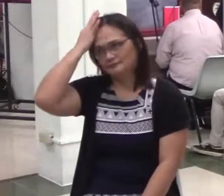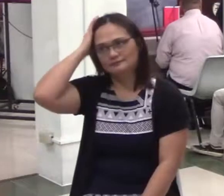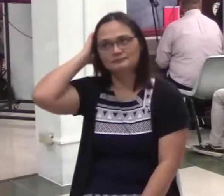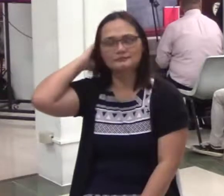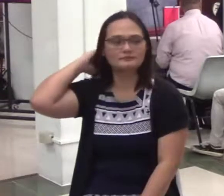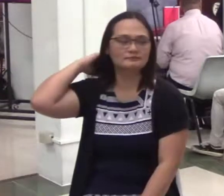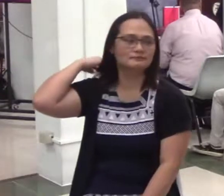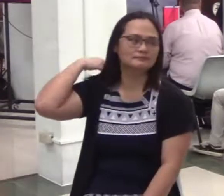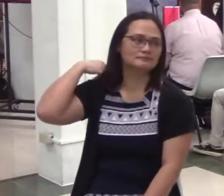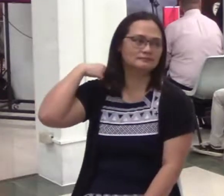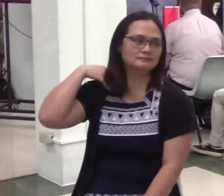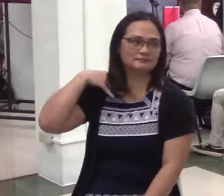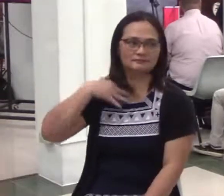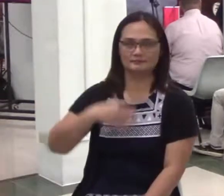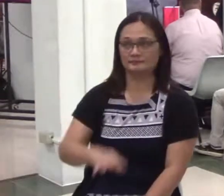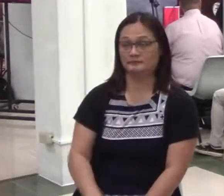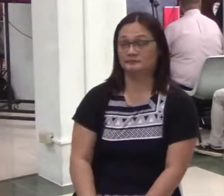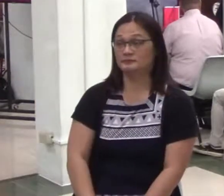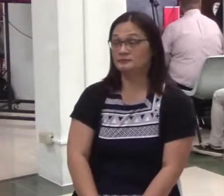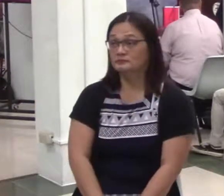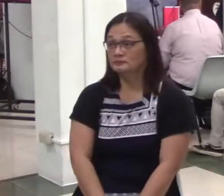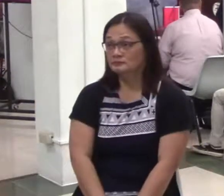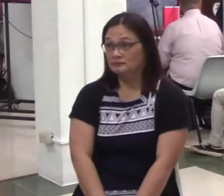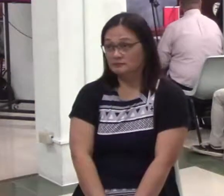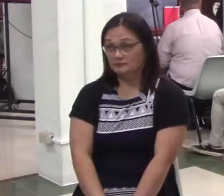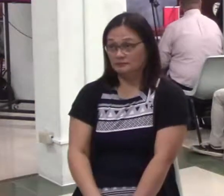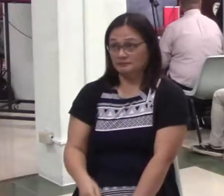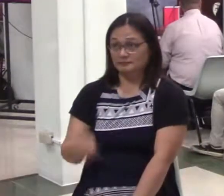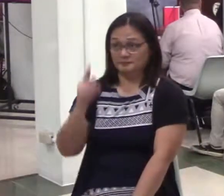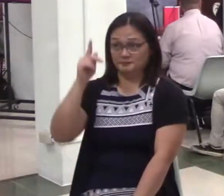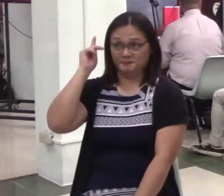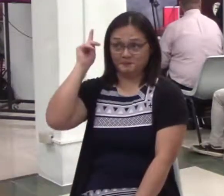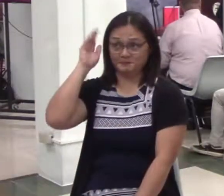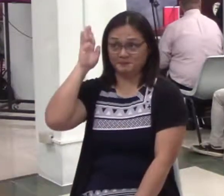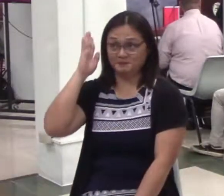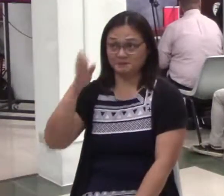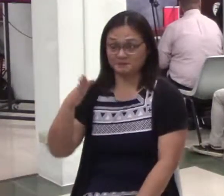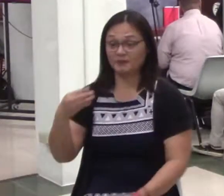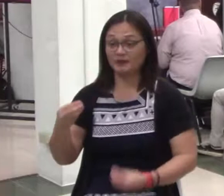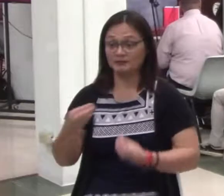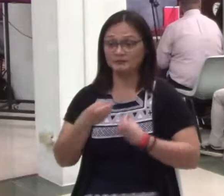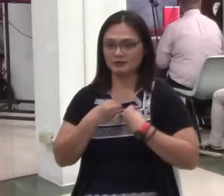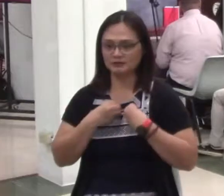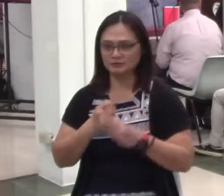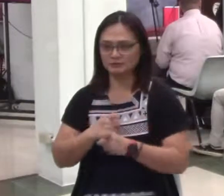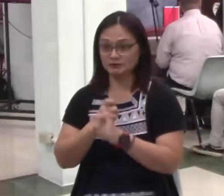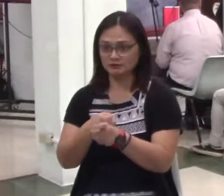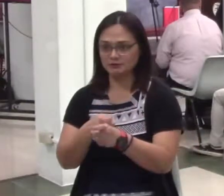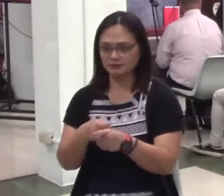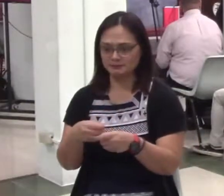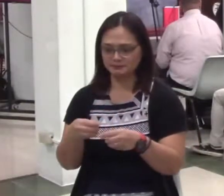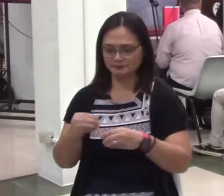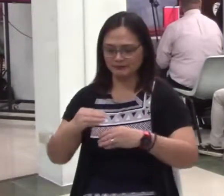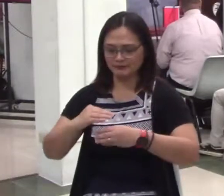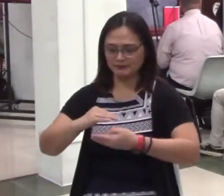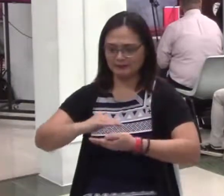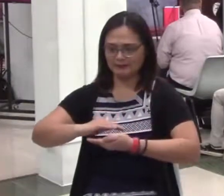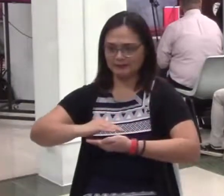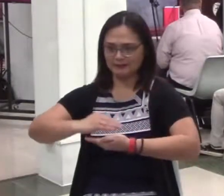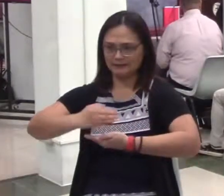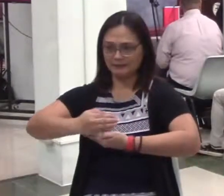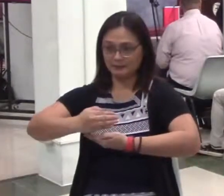si Sherry Ann, binigyan ako ng kahon, gift, na binuksan ko. Kabaong!